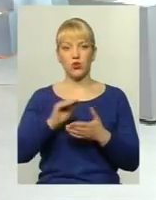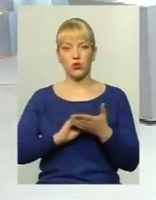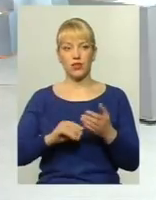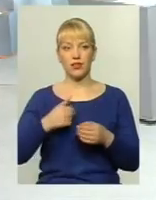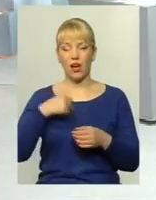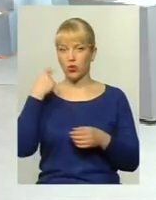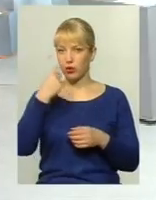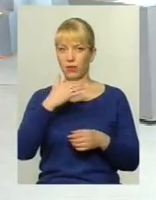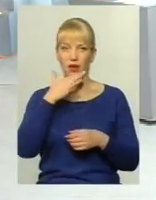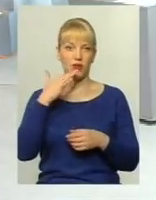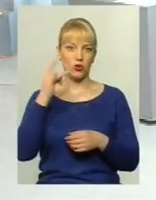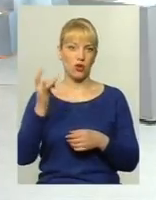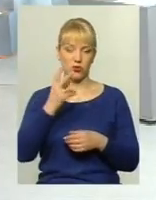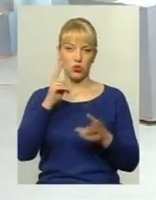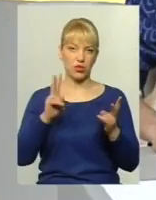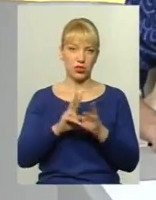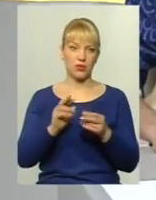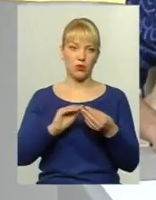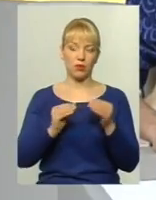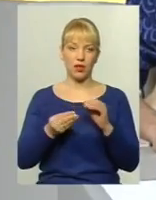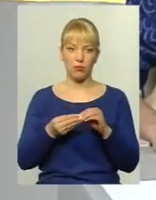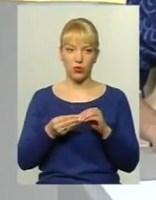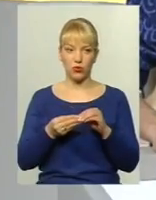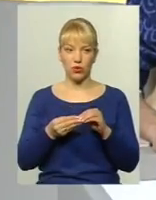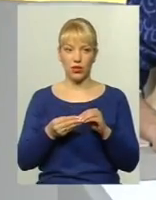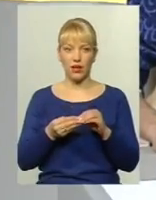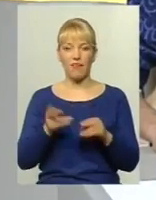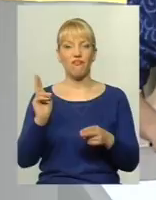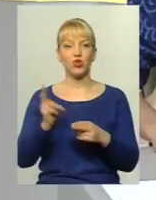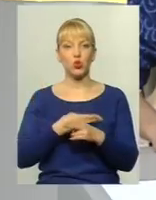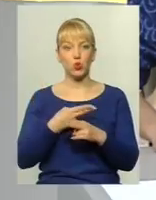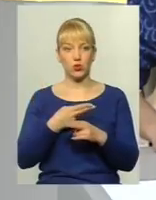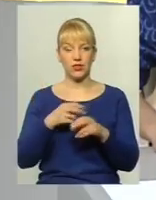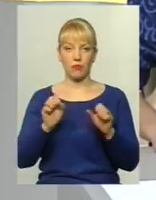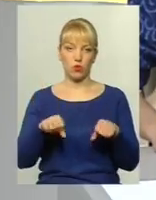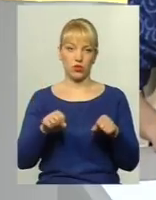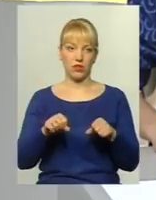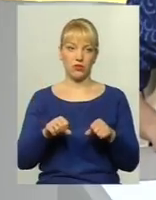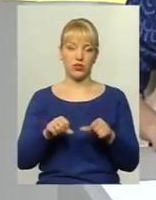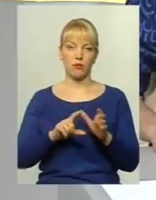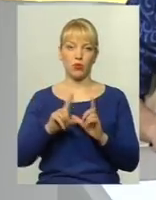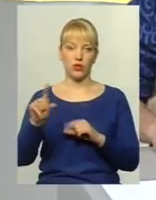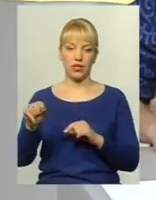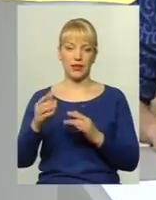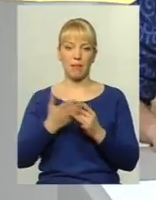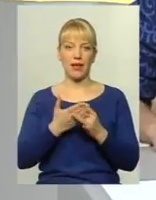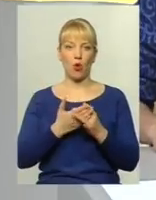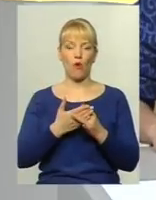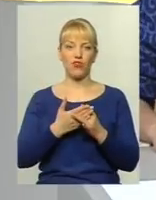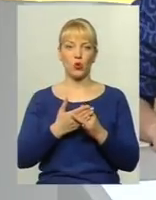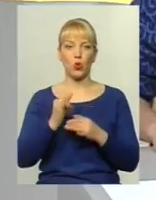я особисто неодноразово зіштовхувалася з проблемою відсутності можливості проїхати пільговику у